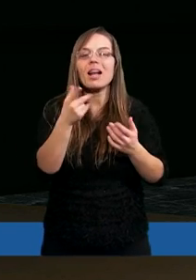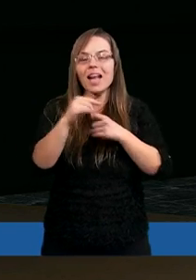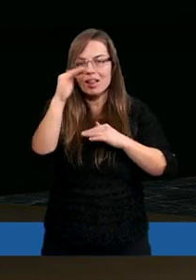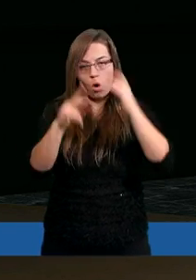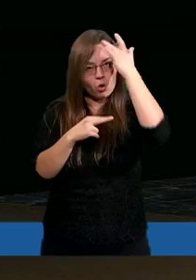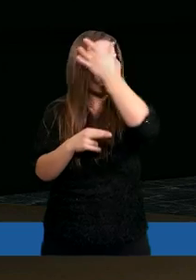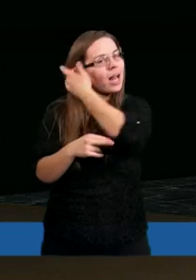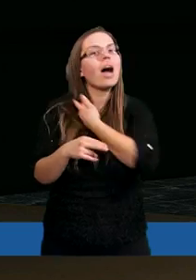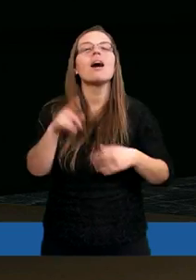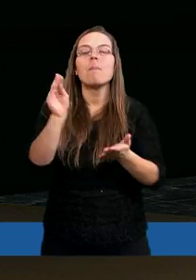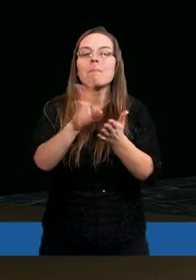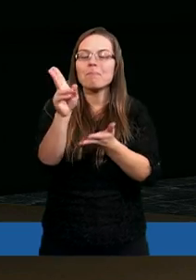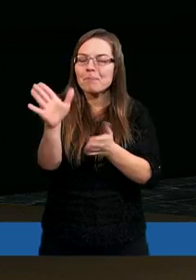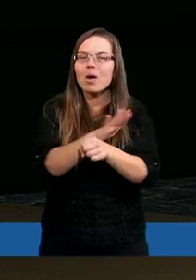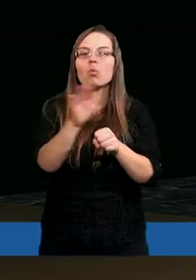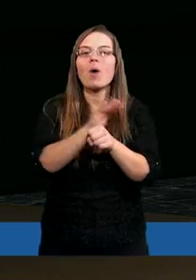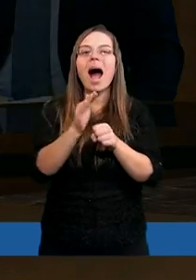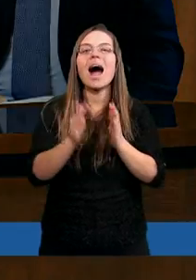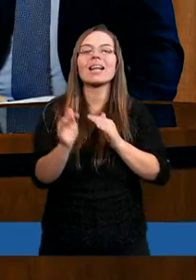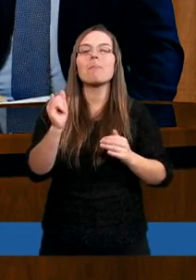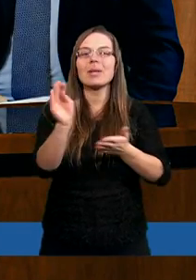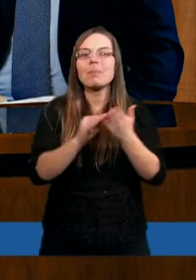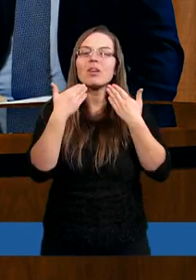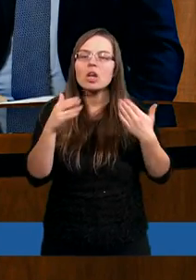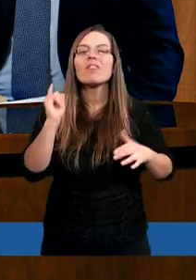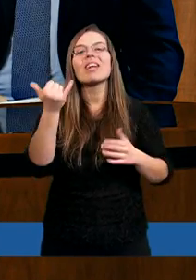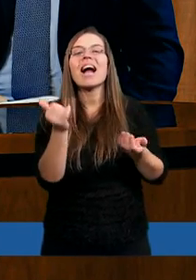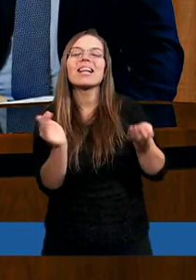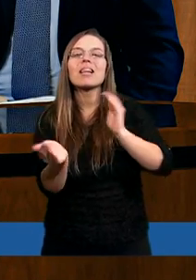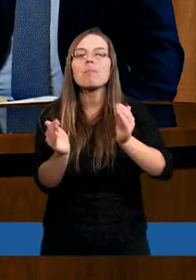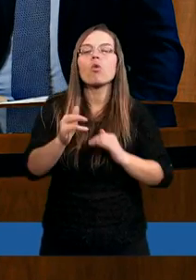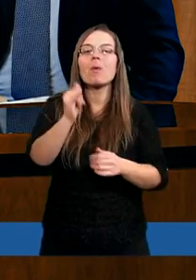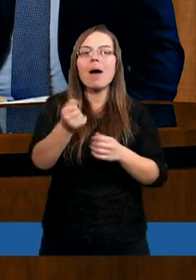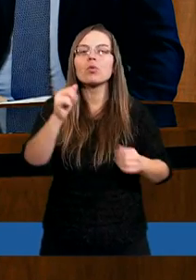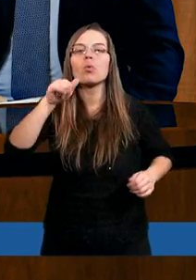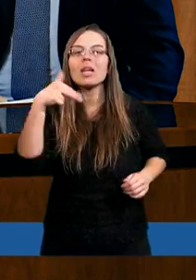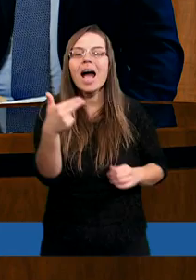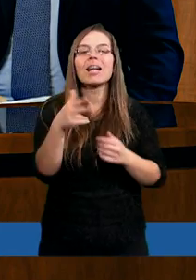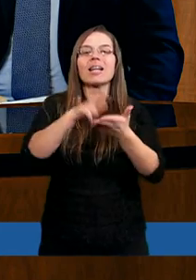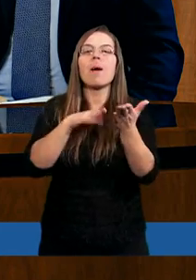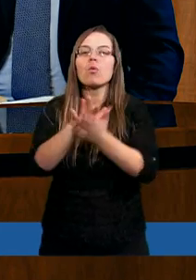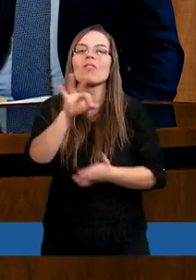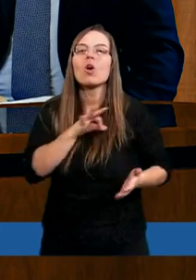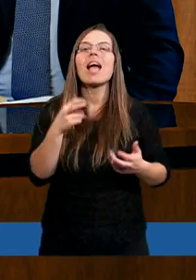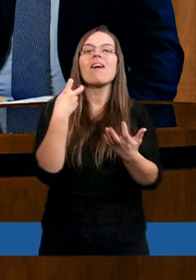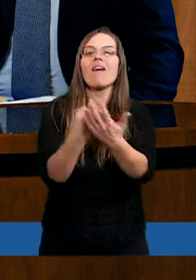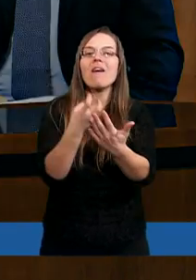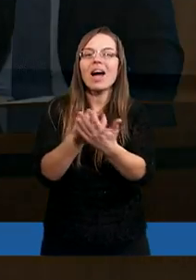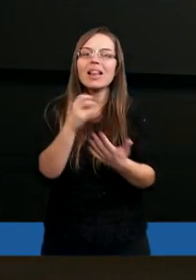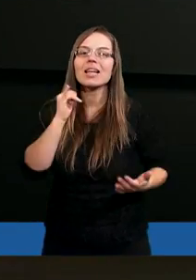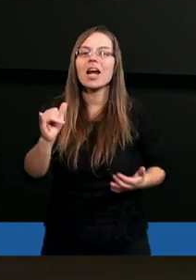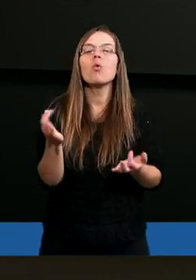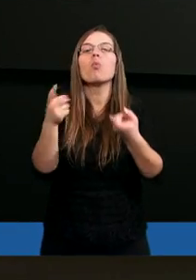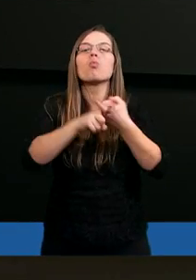Syn od Ojca, pełne łaski i prawdy. Dziękuję. W jaki sposób apostoł Jan na początku swojej Ewangelii